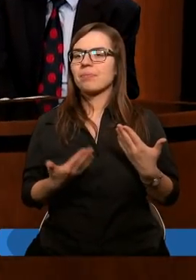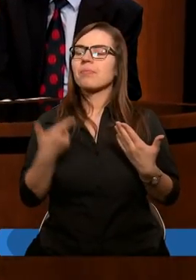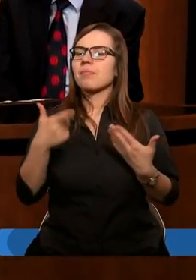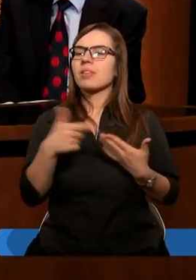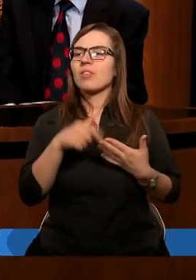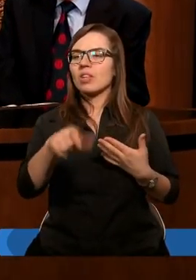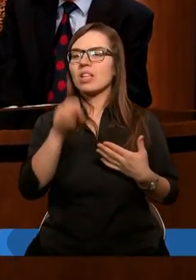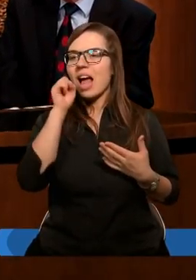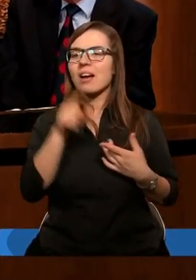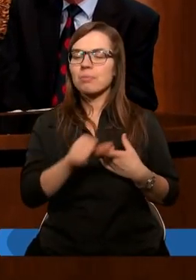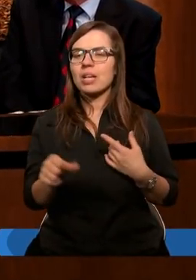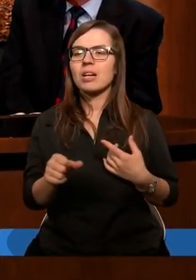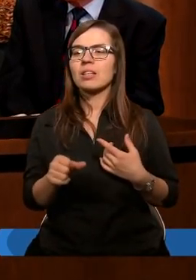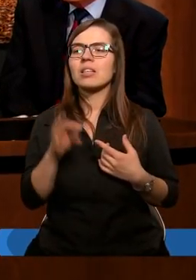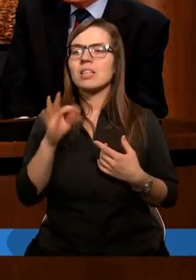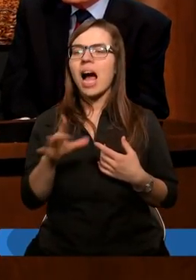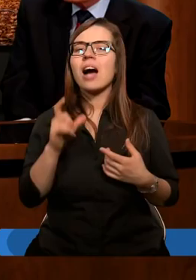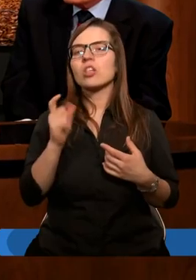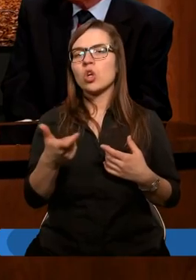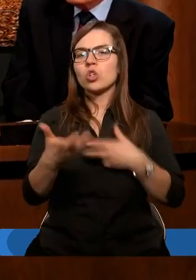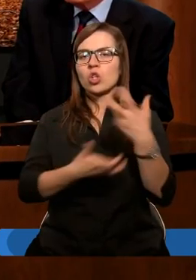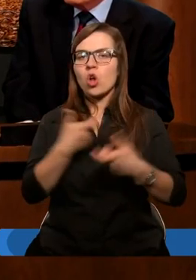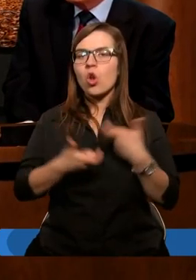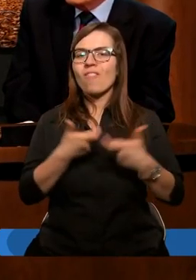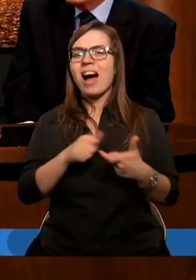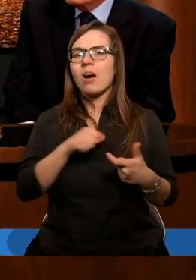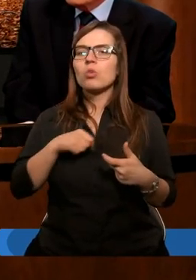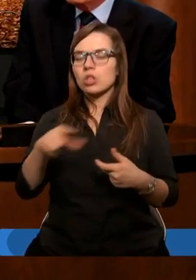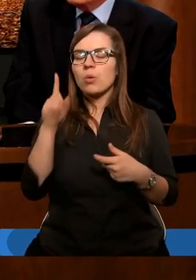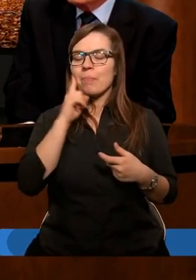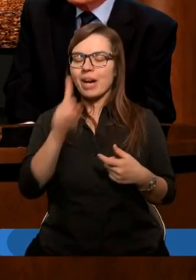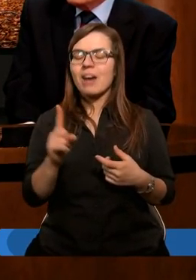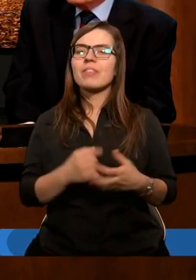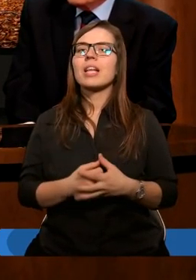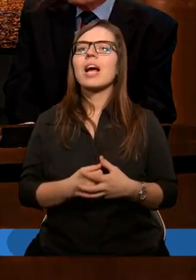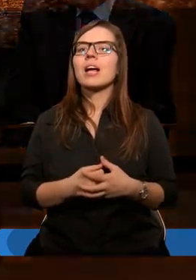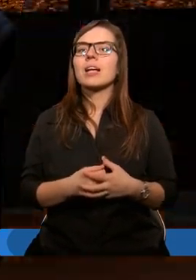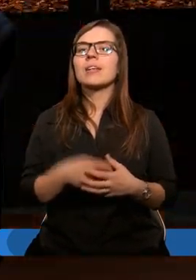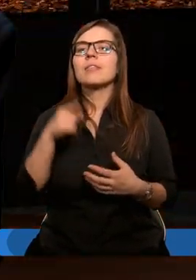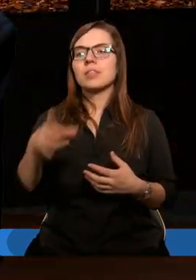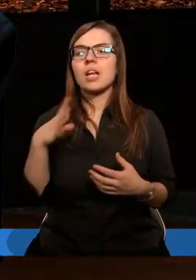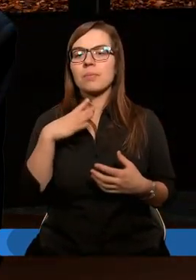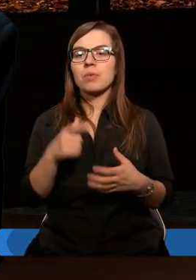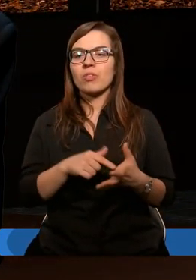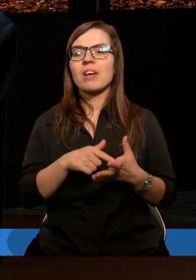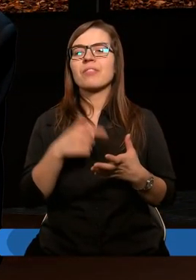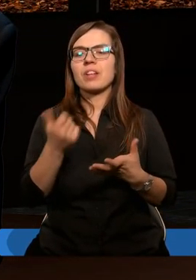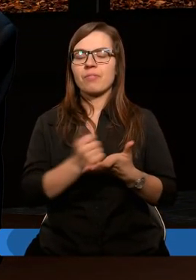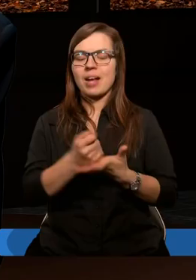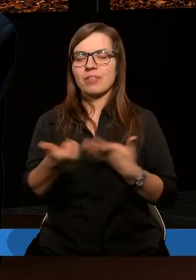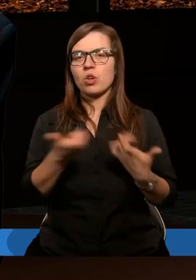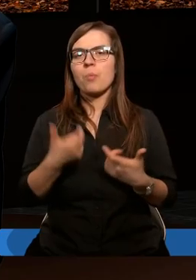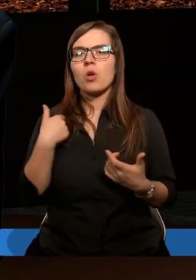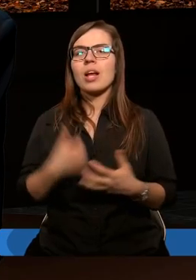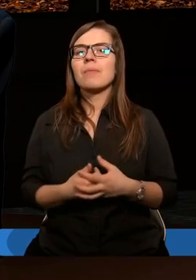Tragiczne to, jeśli takie się stosowało metody, to prawda, choćby w czasie II wojny światowej.